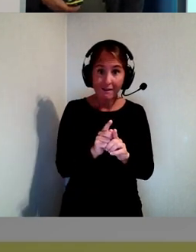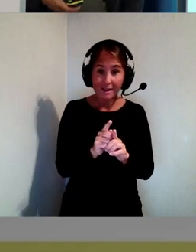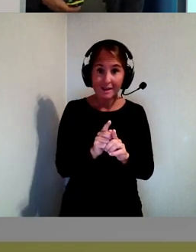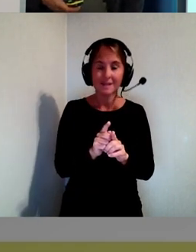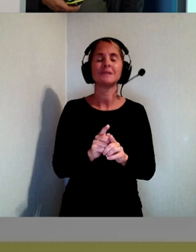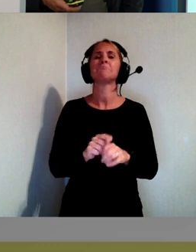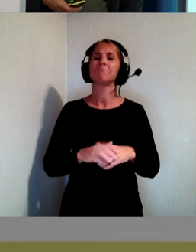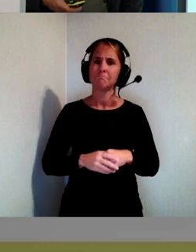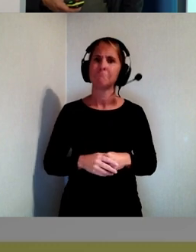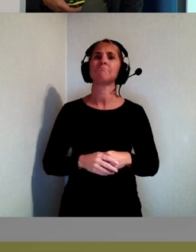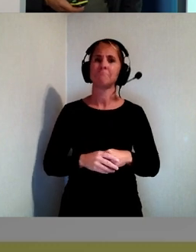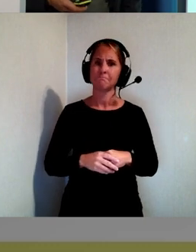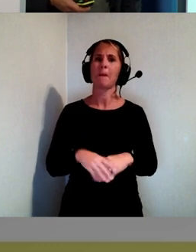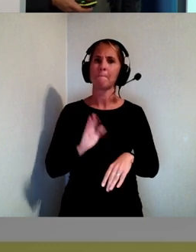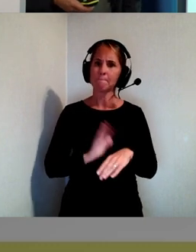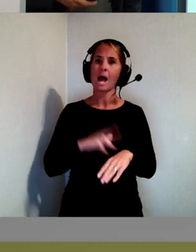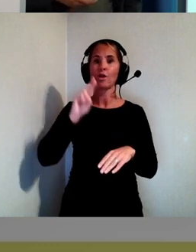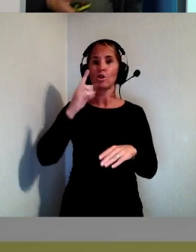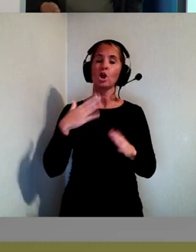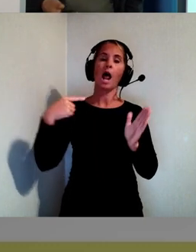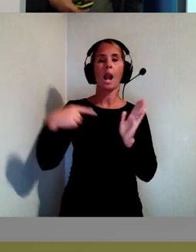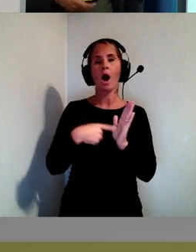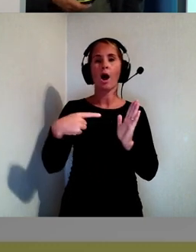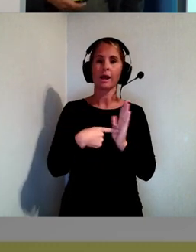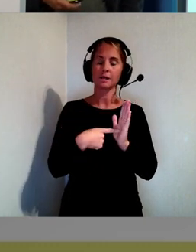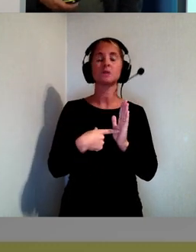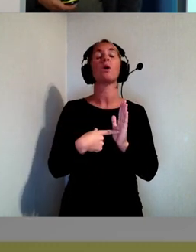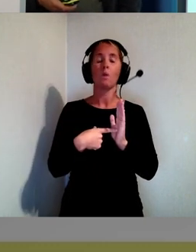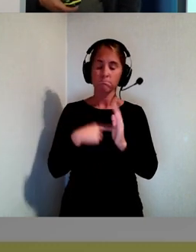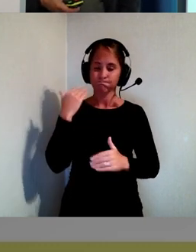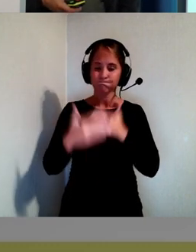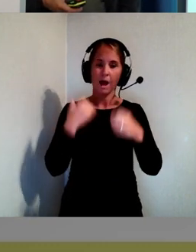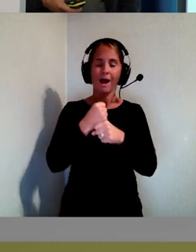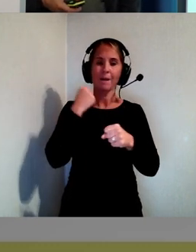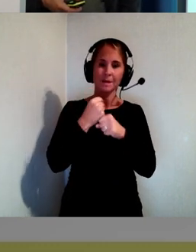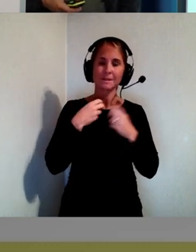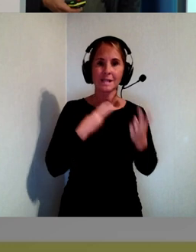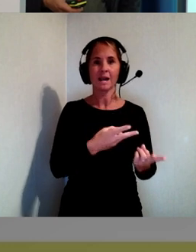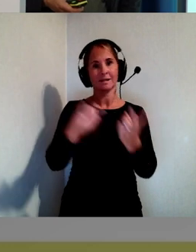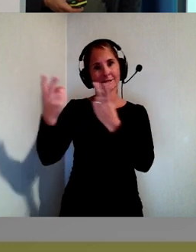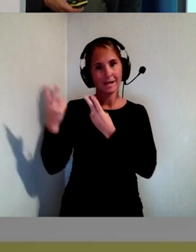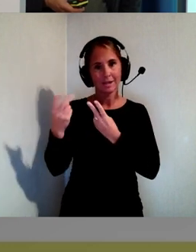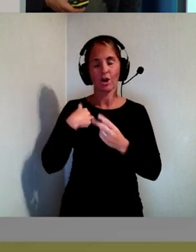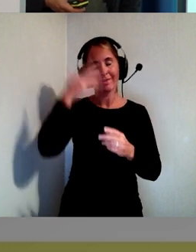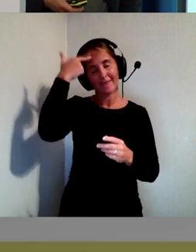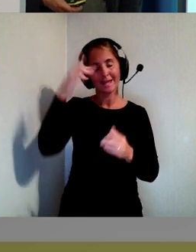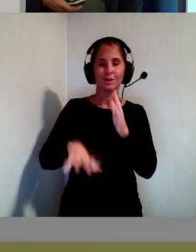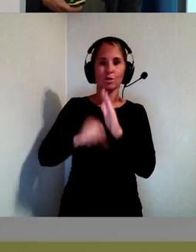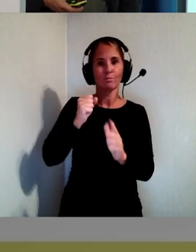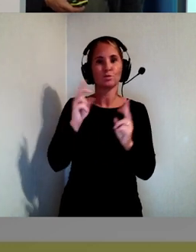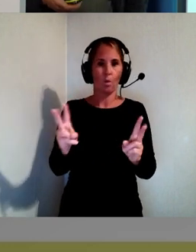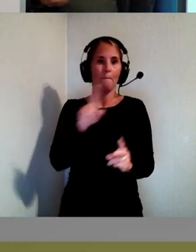Med den nya lagen och det pågående arbetet med standardisering, som jag inte tänker prata jättemycket om, men som jag ändå nämner snart kanske,